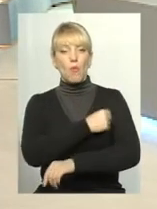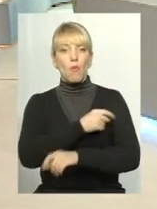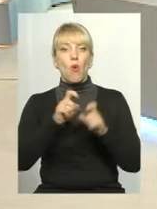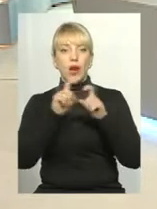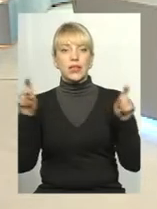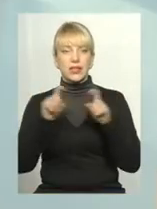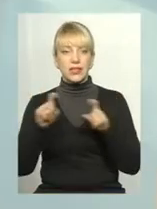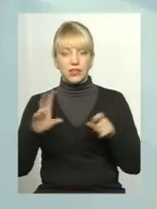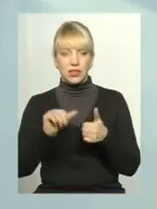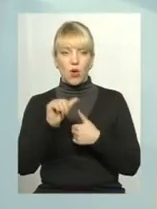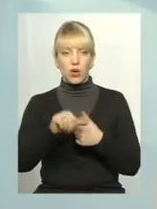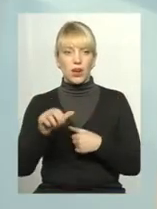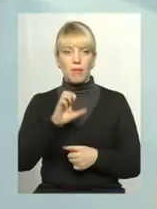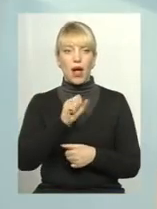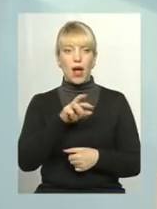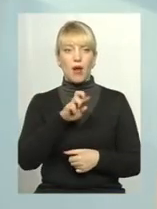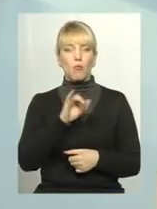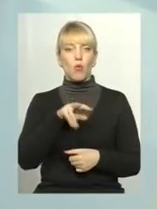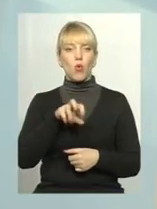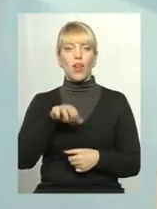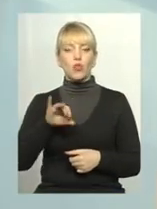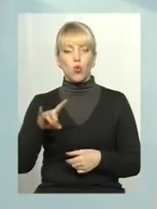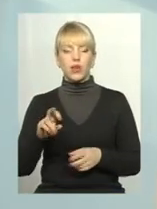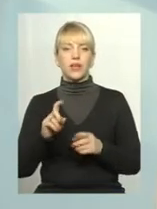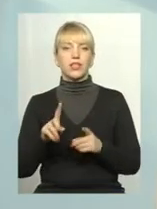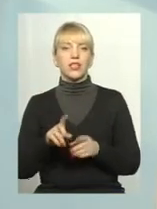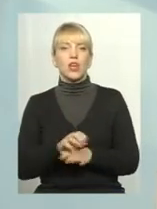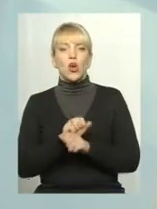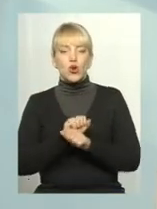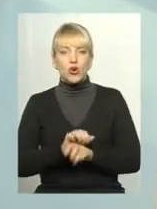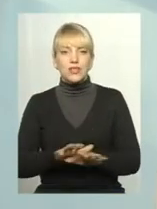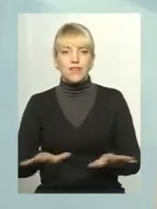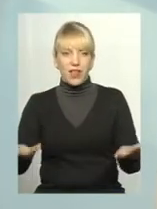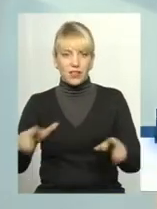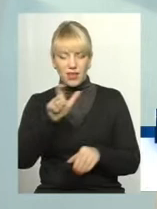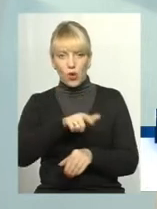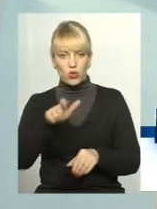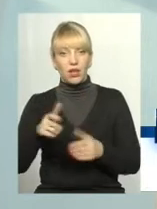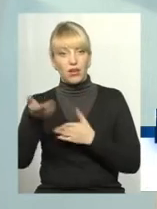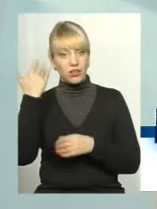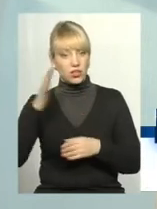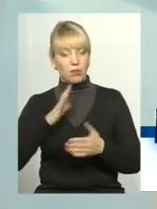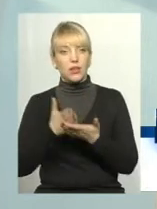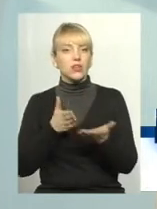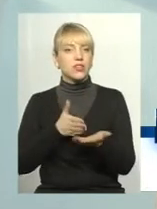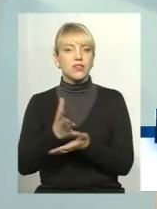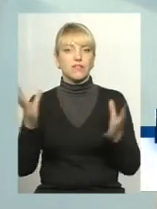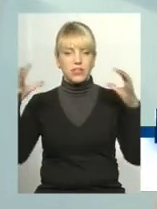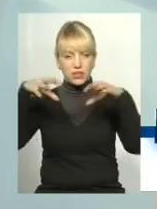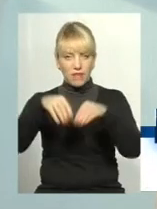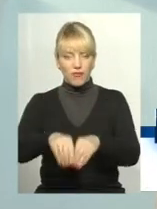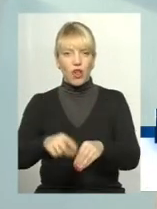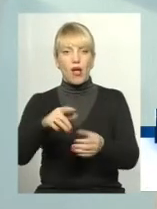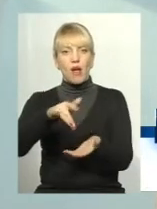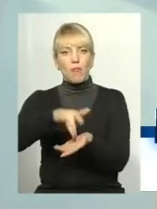амбулаторії і розведення потоків пацієнтів між амбулаторіями, тобто раніше всі йшли в поліклініку, а зараз